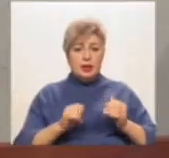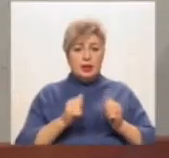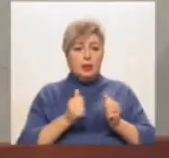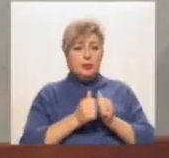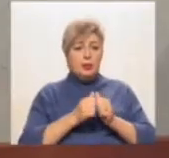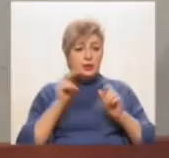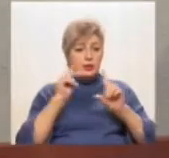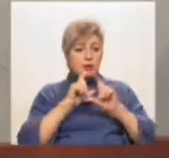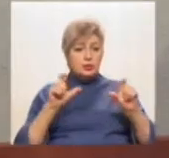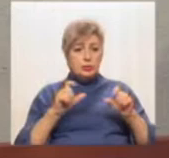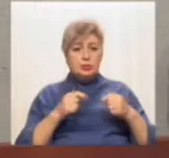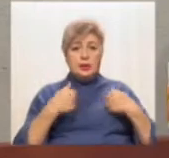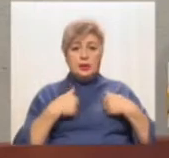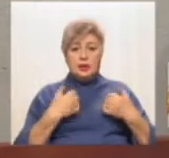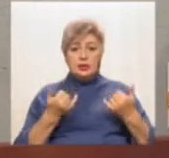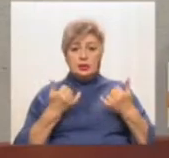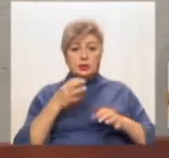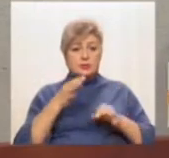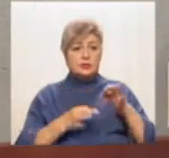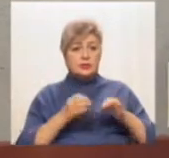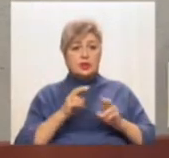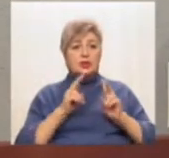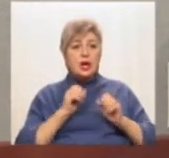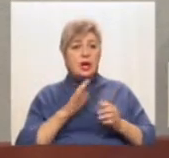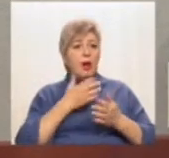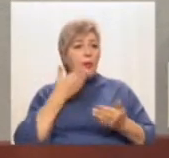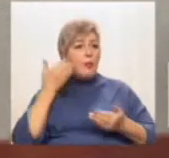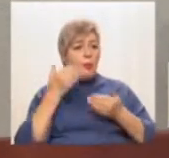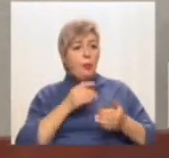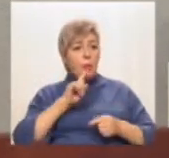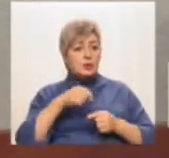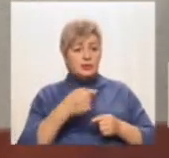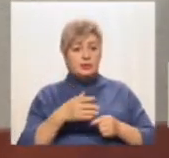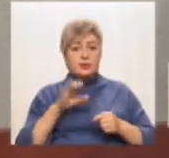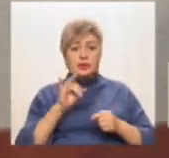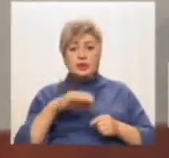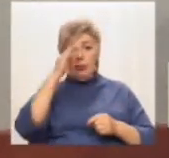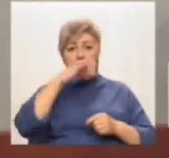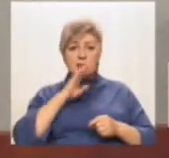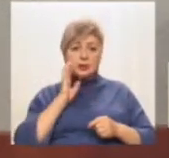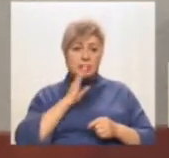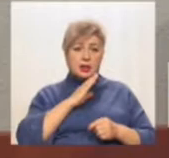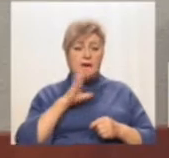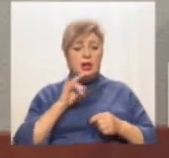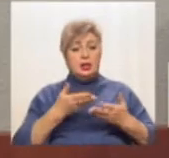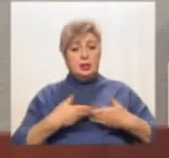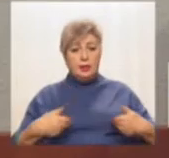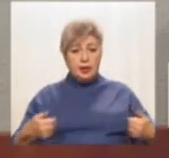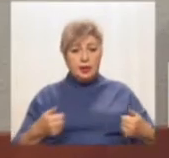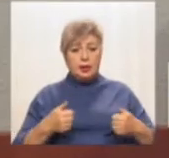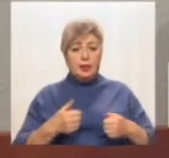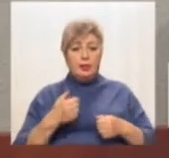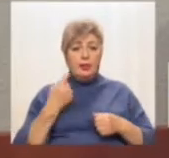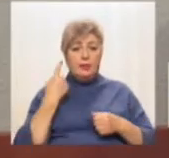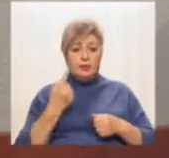сьогодні в суді як позивач, тому що і батьки, і ми в